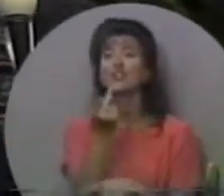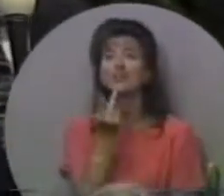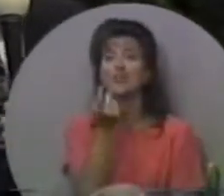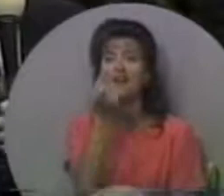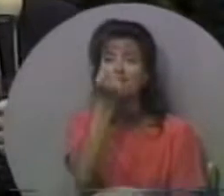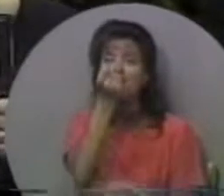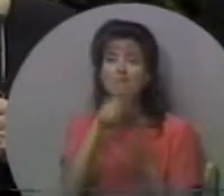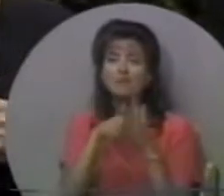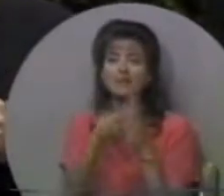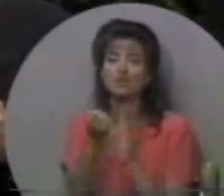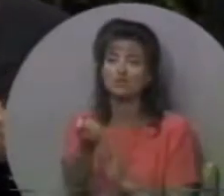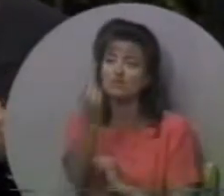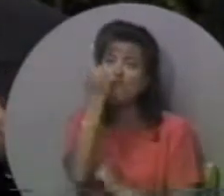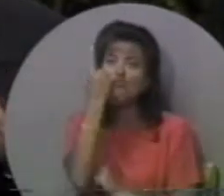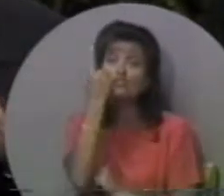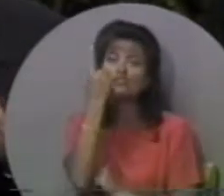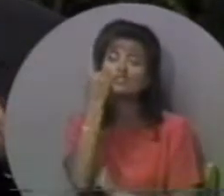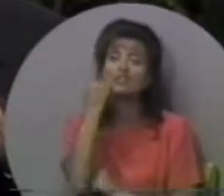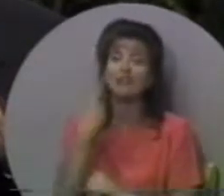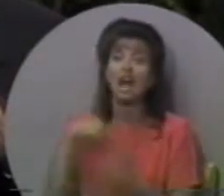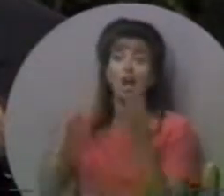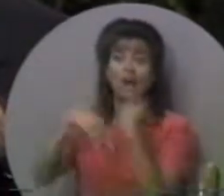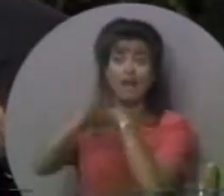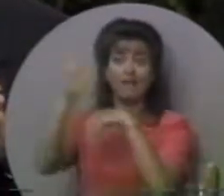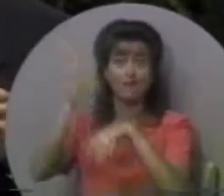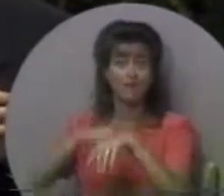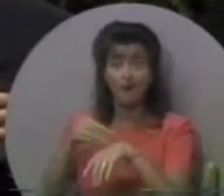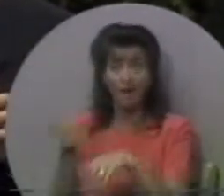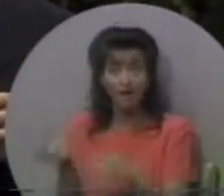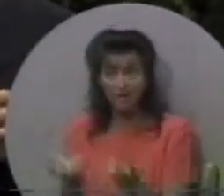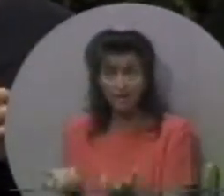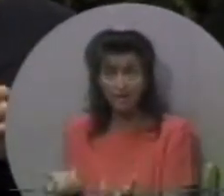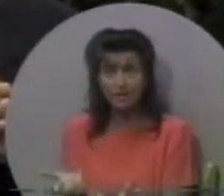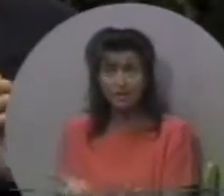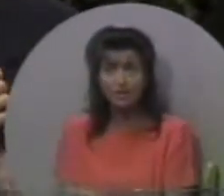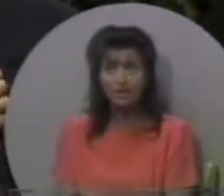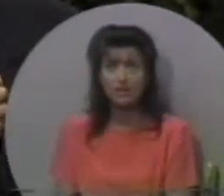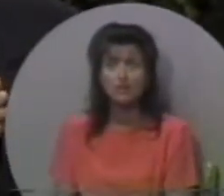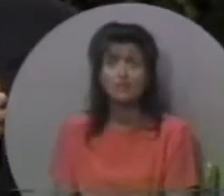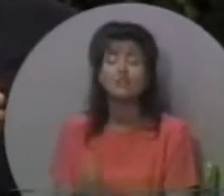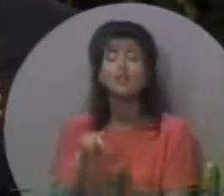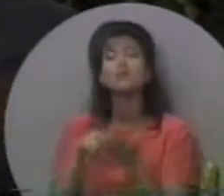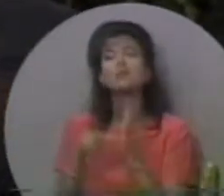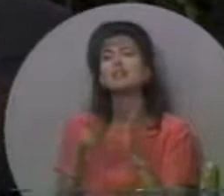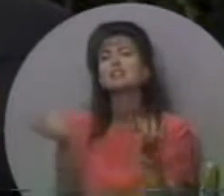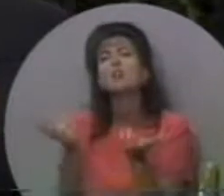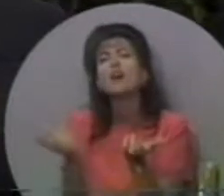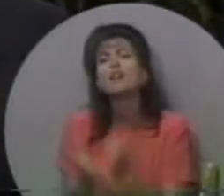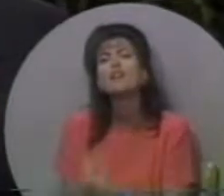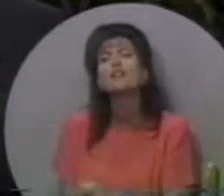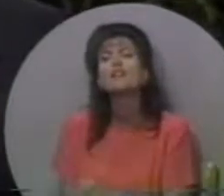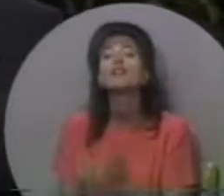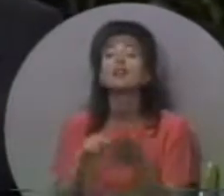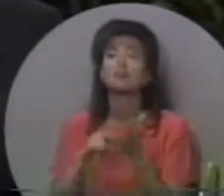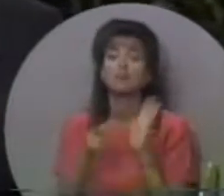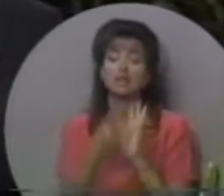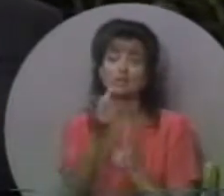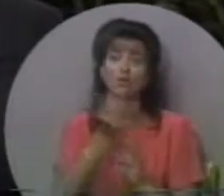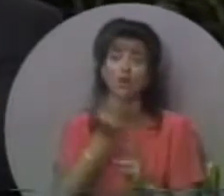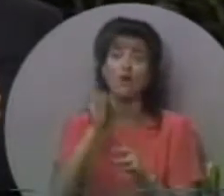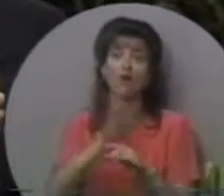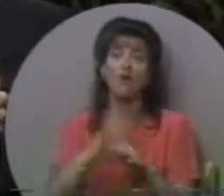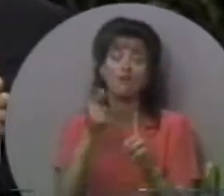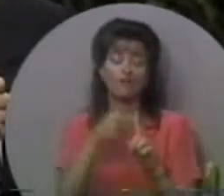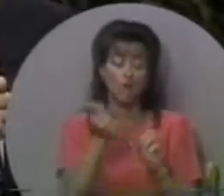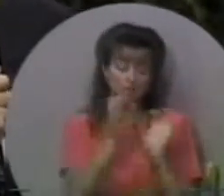І отже, коли ми починаємо розуміти, що наш небесний поклад означає, що ми